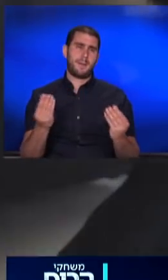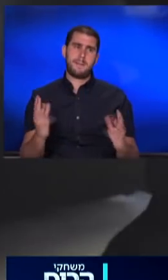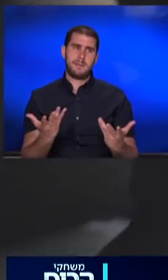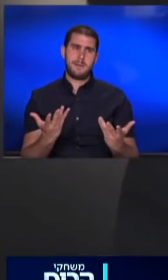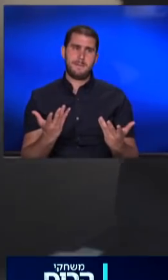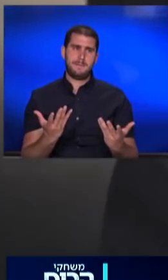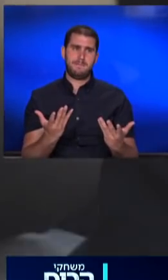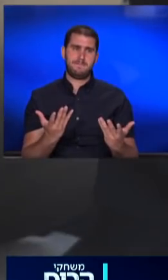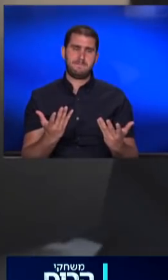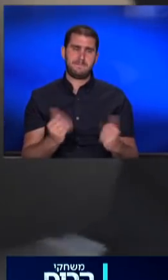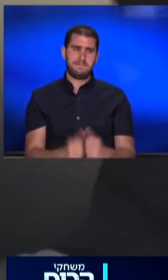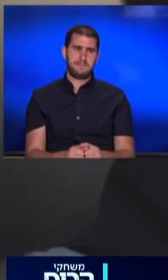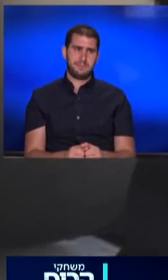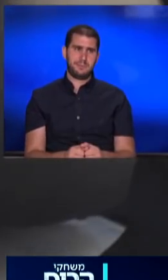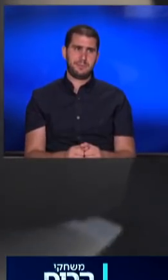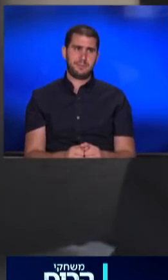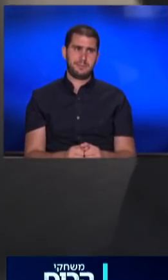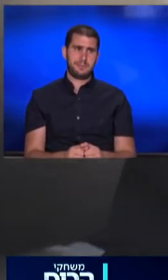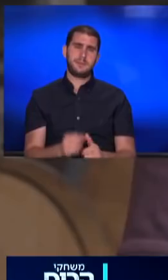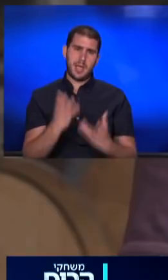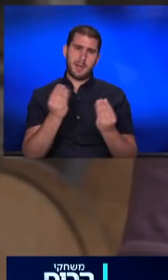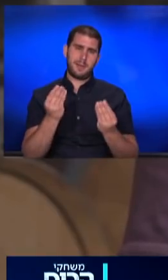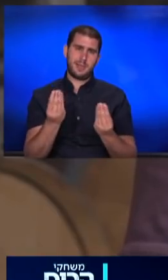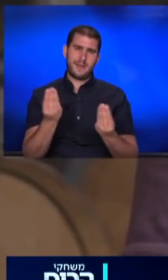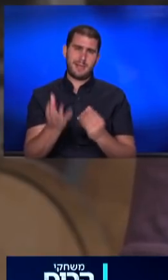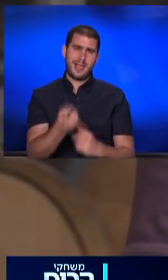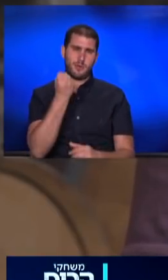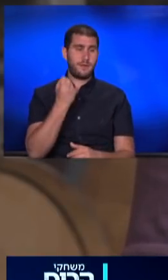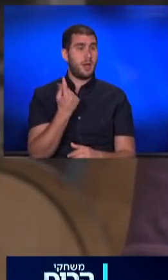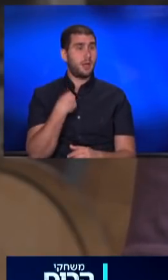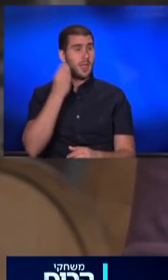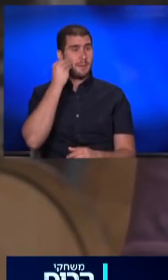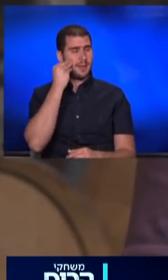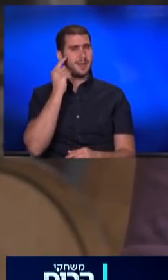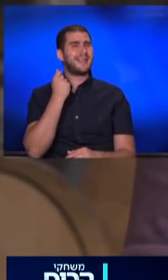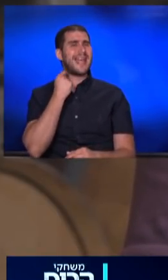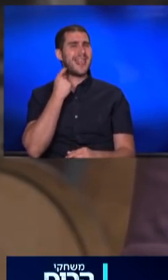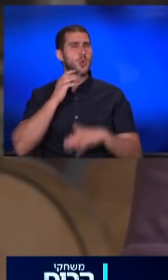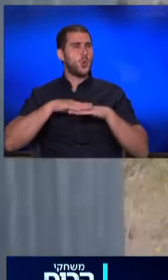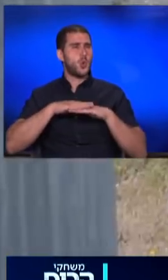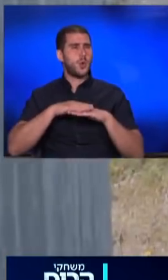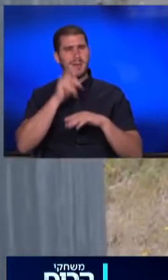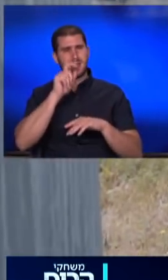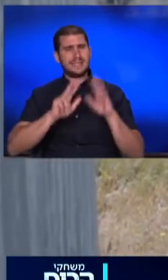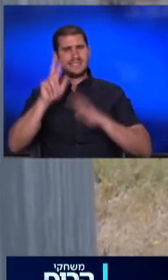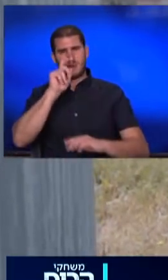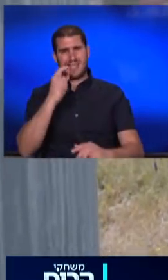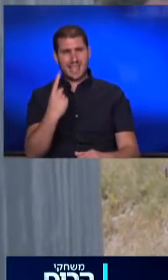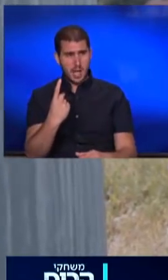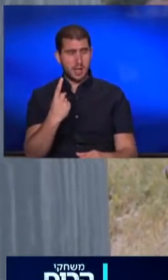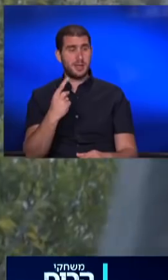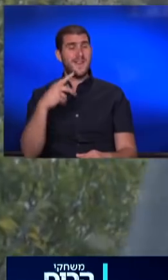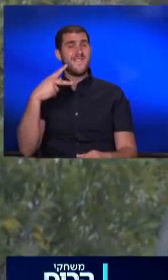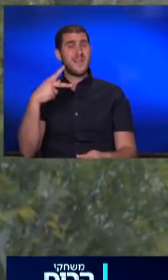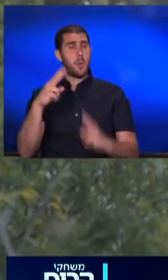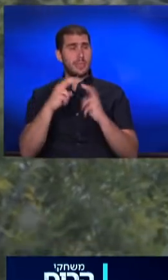המון המון מה לקטוף. אני למדתי עננות באיטליה, בצפון איטליה, בפיימונטה, ופיימונטה